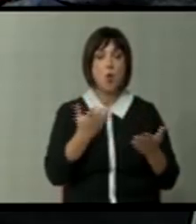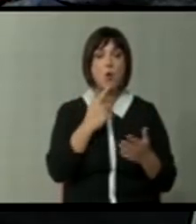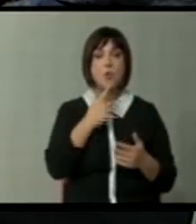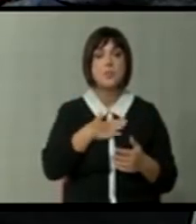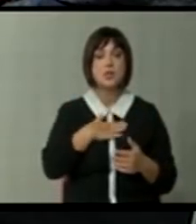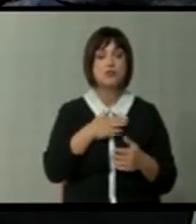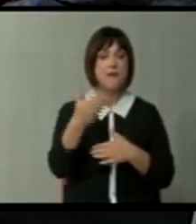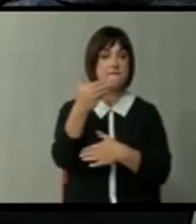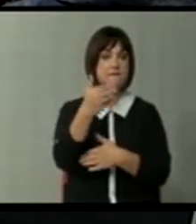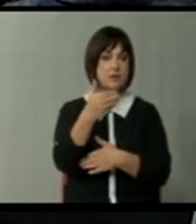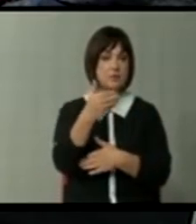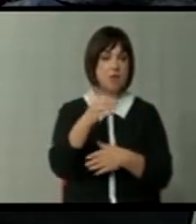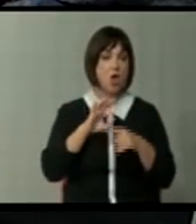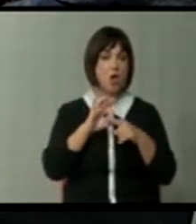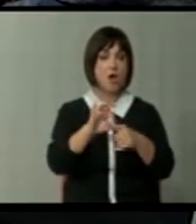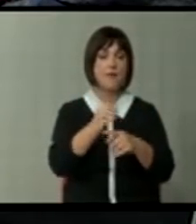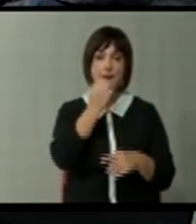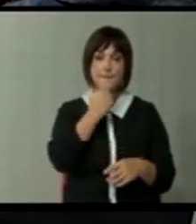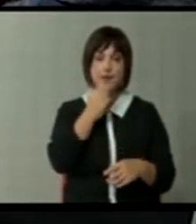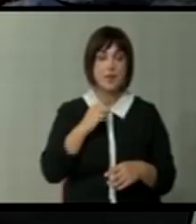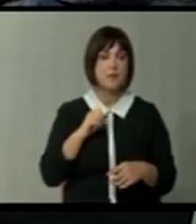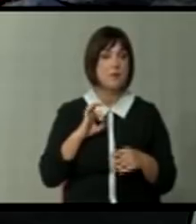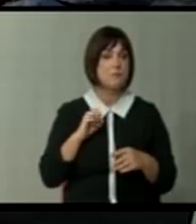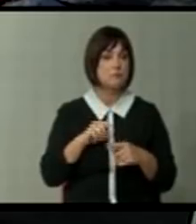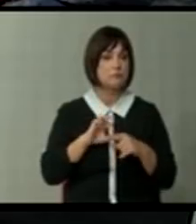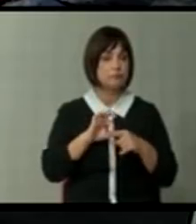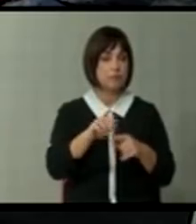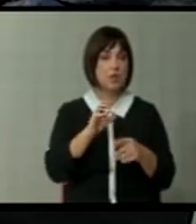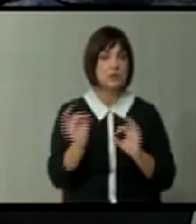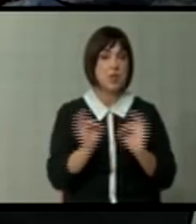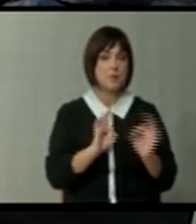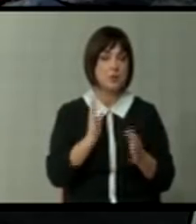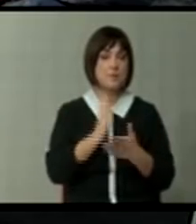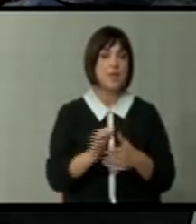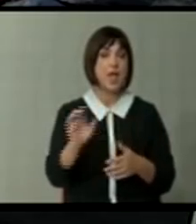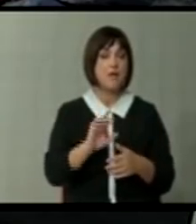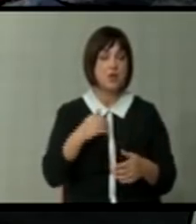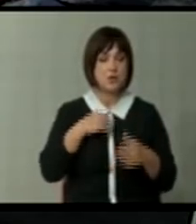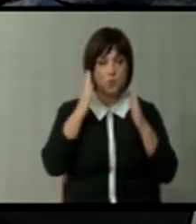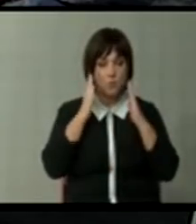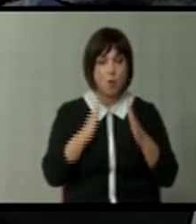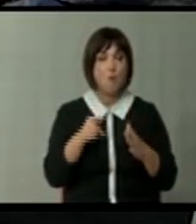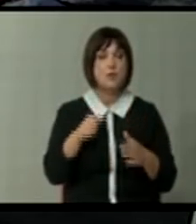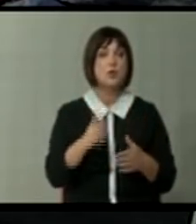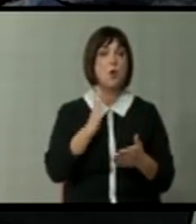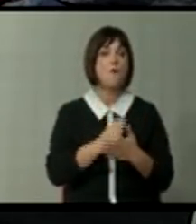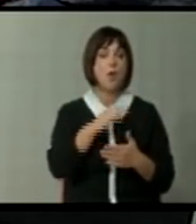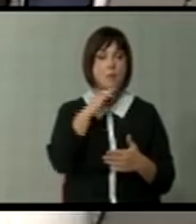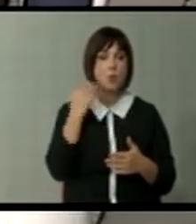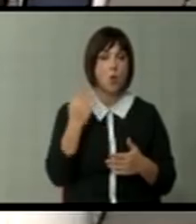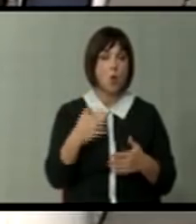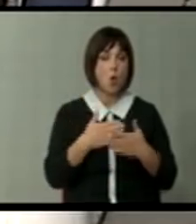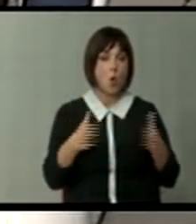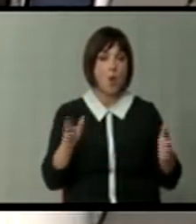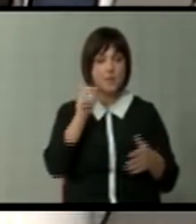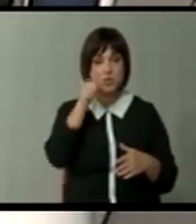колку нашите фирми раководени од приватни менаджери се подготвени да бидат европјани. Јас сум уверен дека тоа ќе биде многу болен